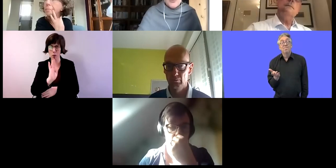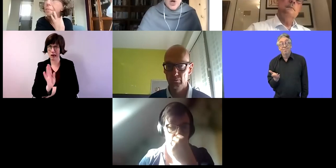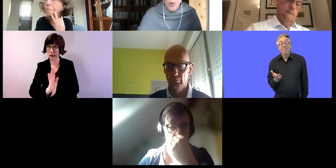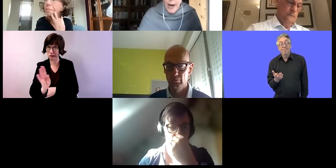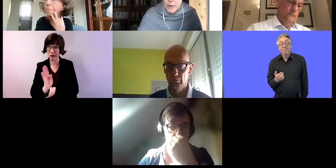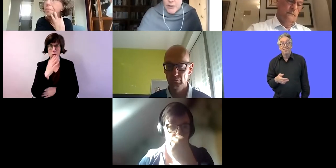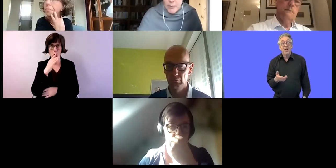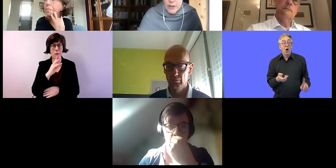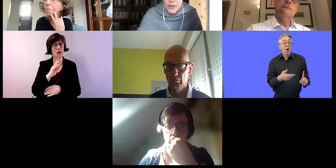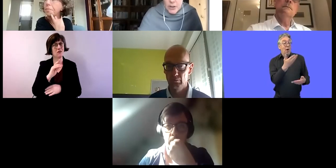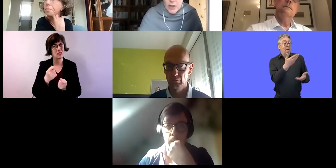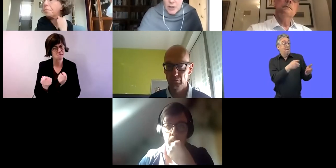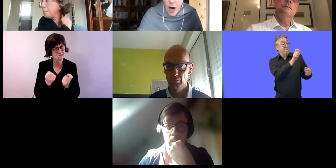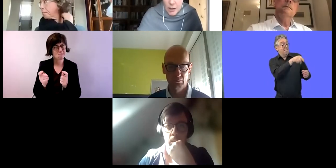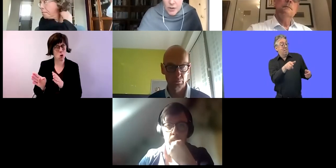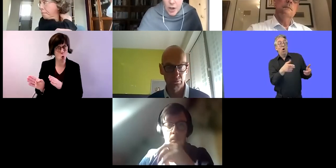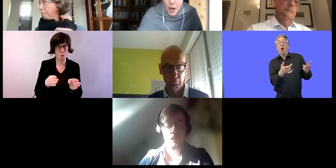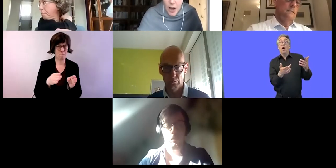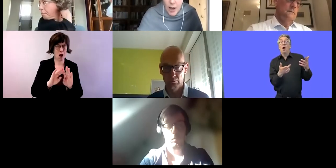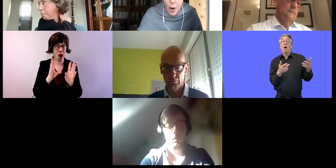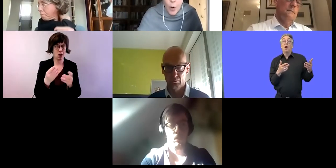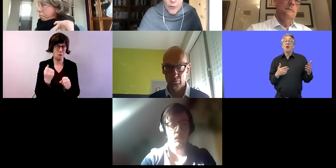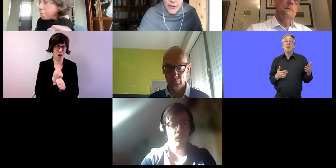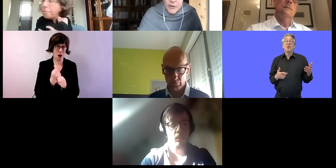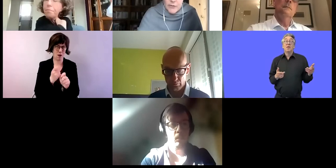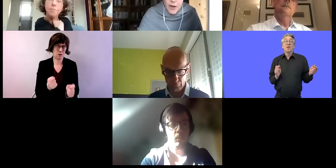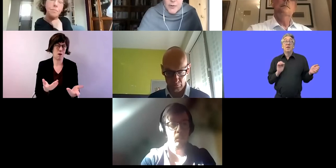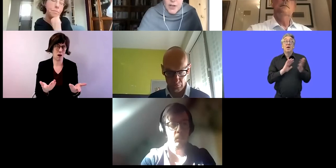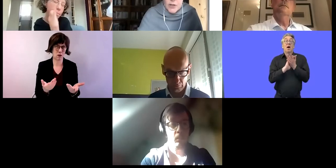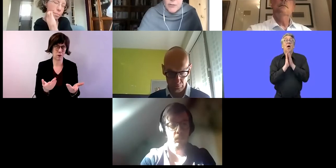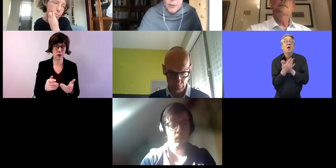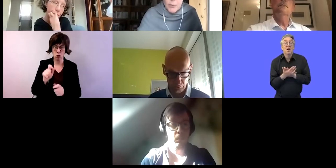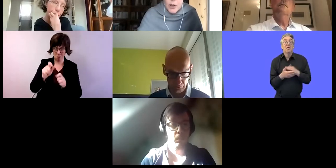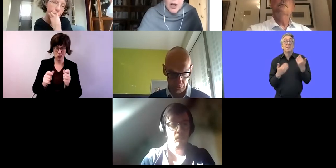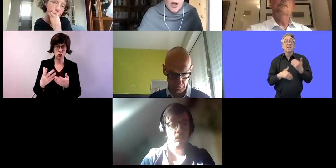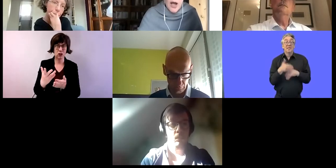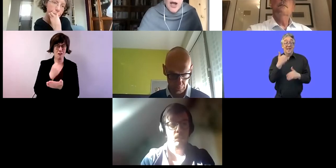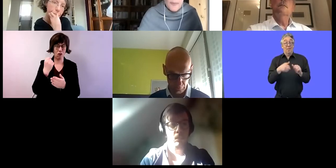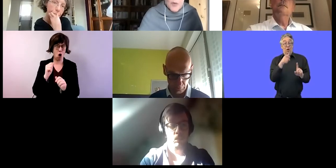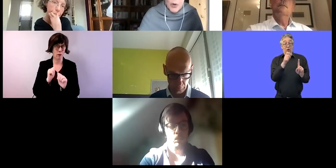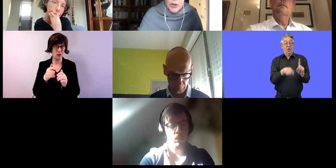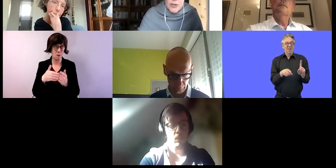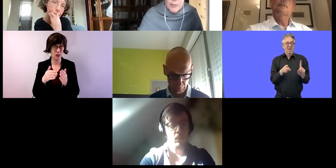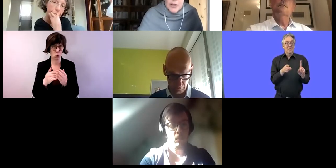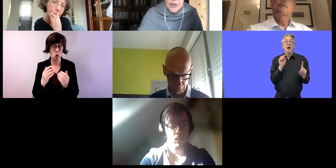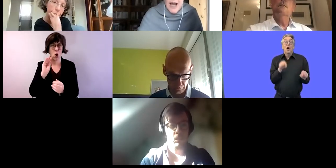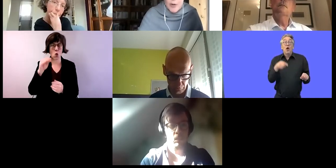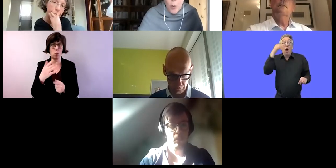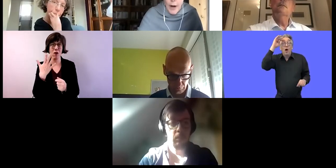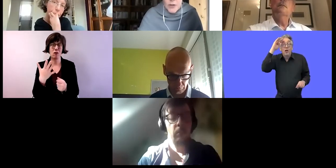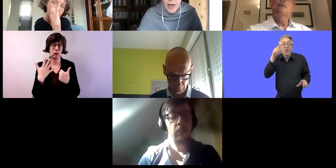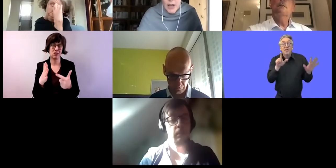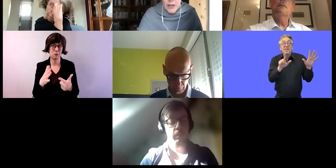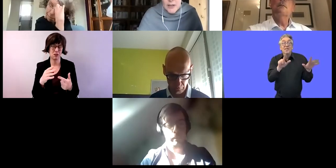erreichen. Dann ein weiterer Bereich, sodass Menschen mit erworbener Behinderung in Irland über 75 Prozent